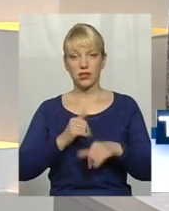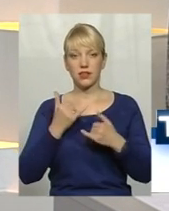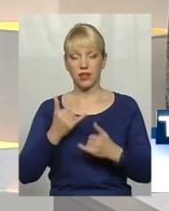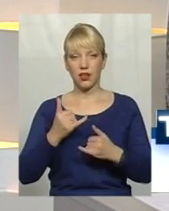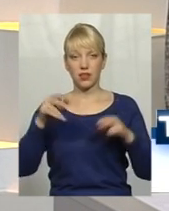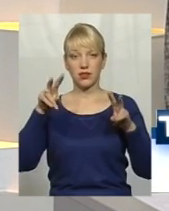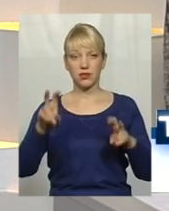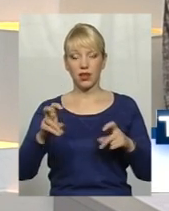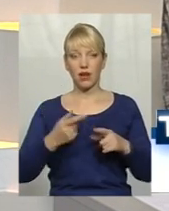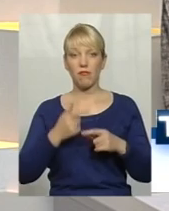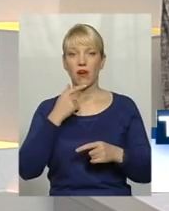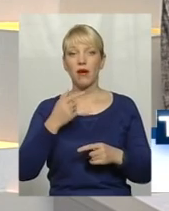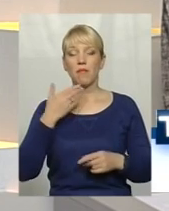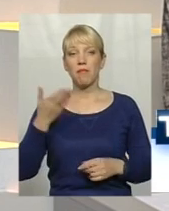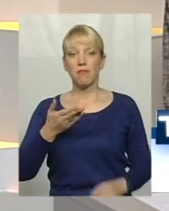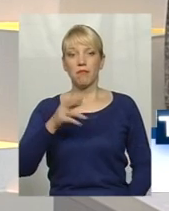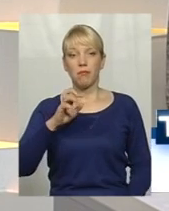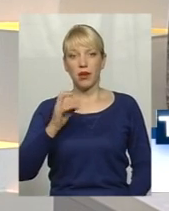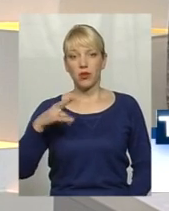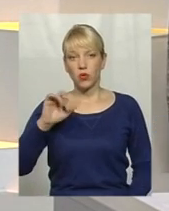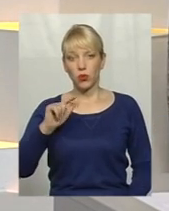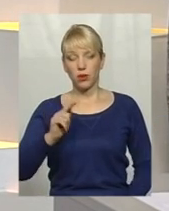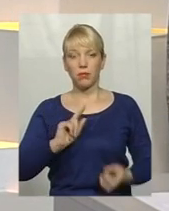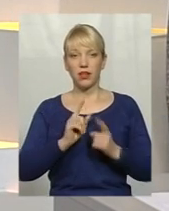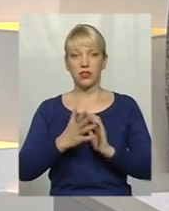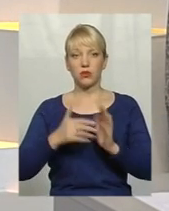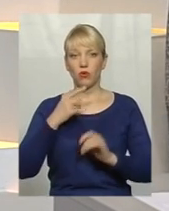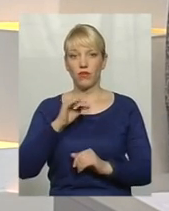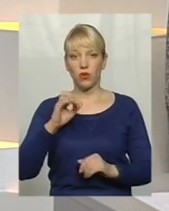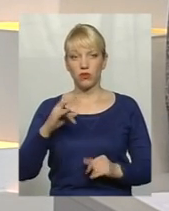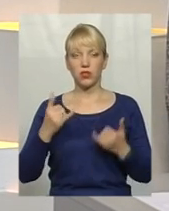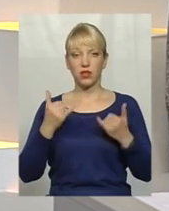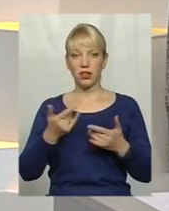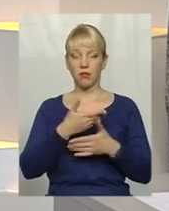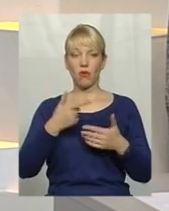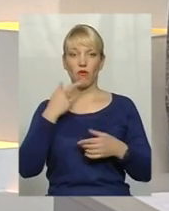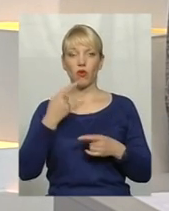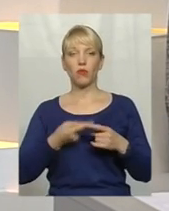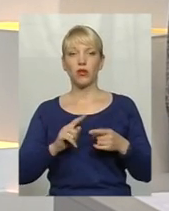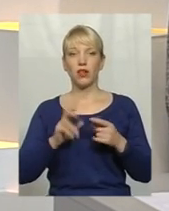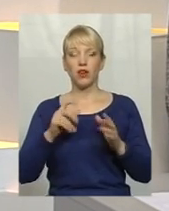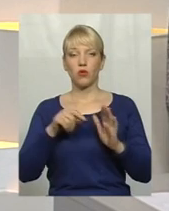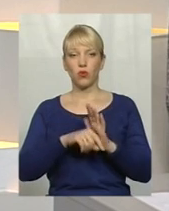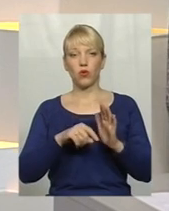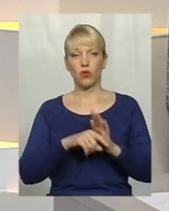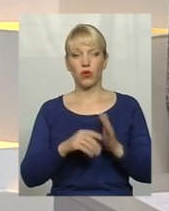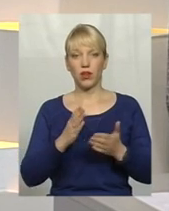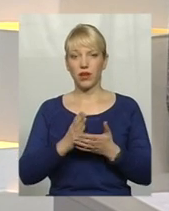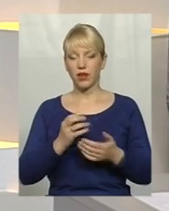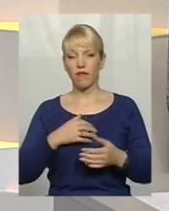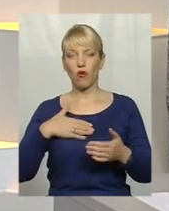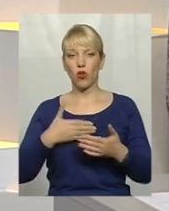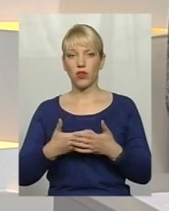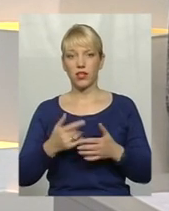тема. Я Анна Бендюх, переклад на жестову мову Оксани Фіновської. І нині ми говоримо про те, яку роль відіграє волонтерство та